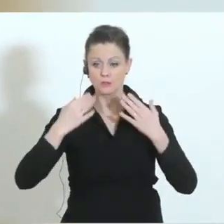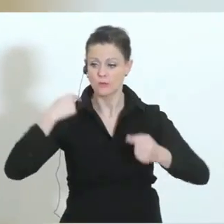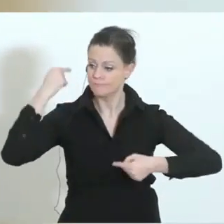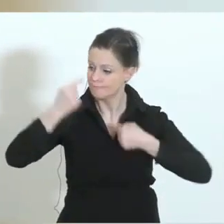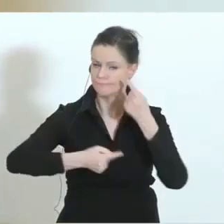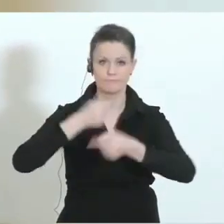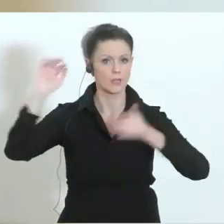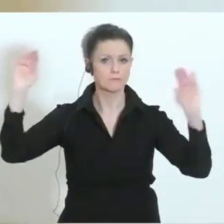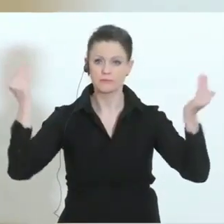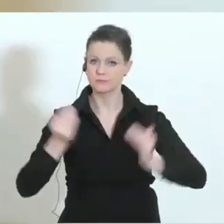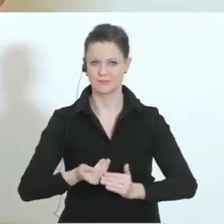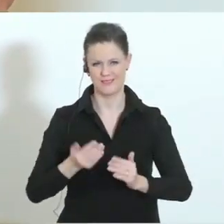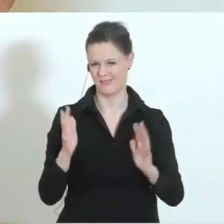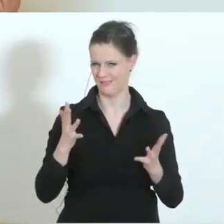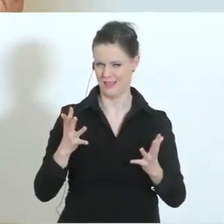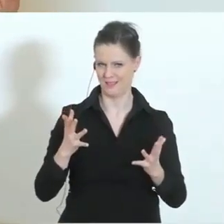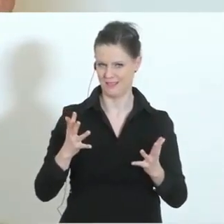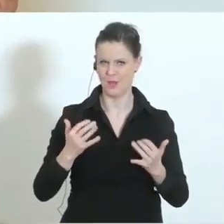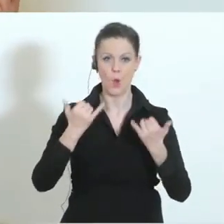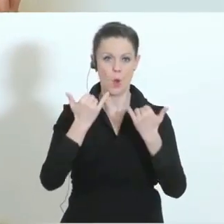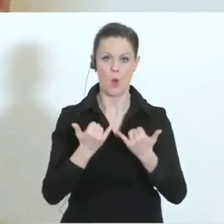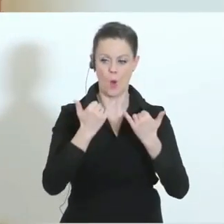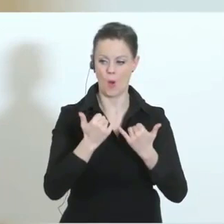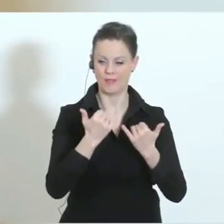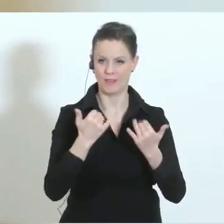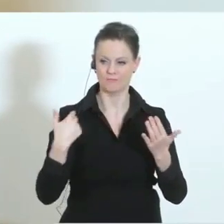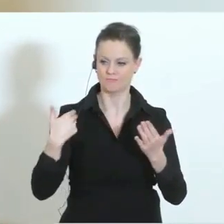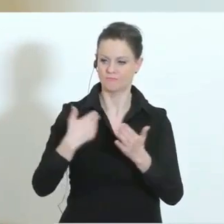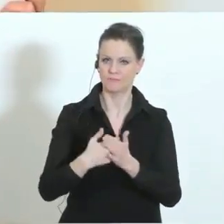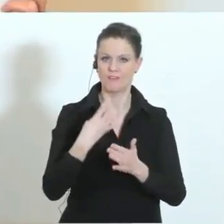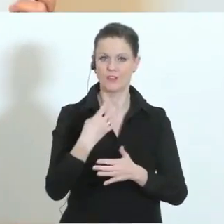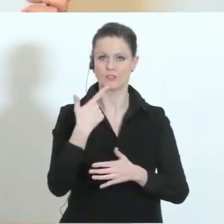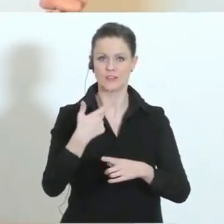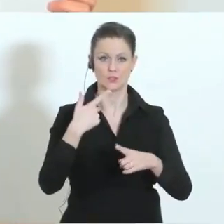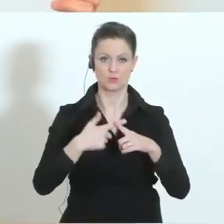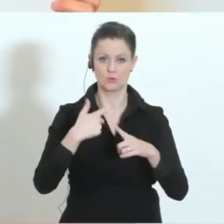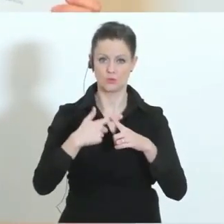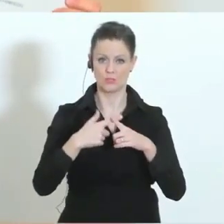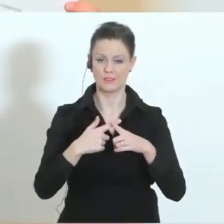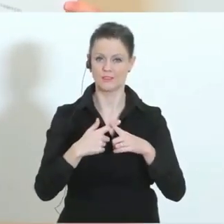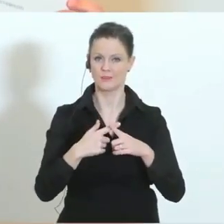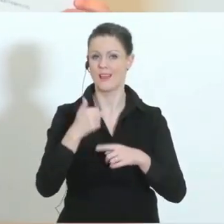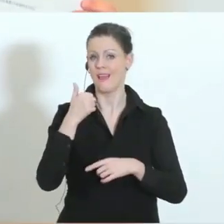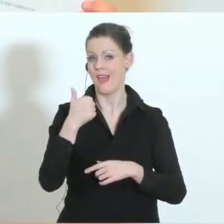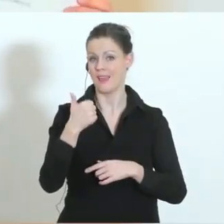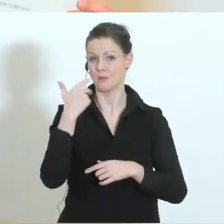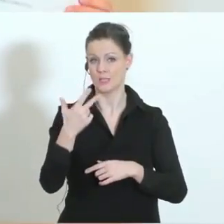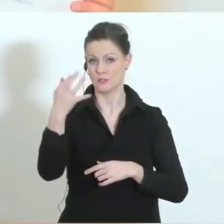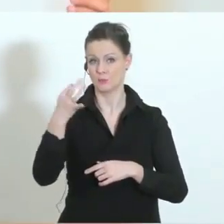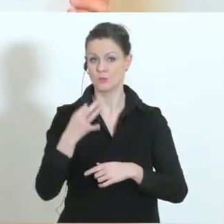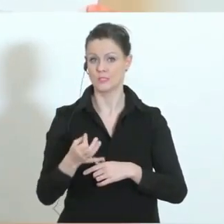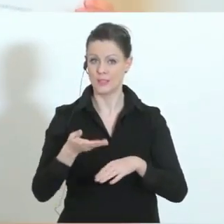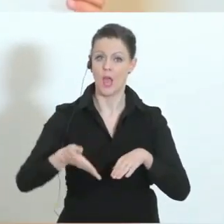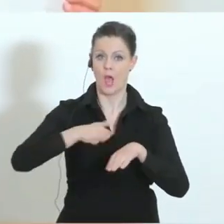Kein genereller Trend. Wir haben etwa heute in den letzten 24 Stunden wieder ein Plus von 31 Prozent. Das